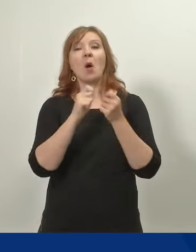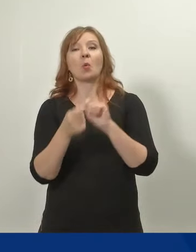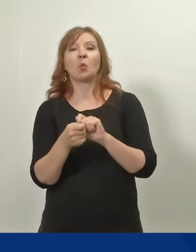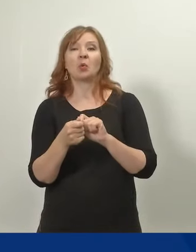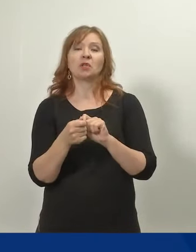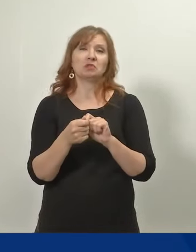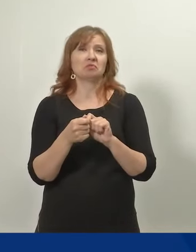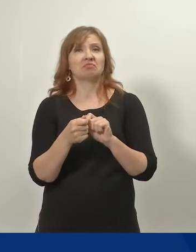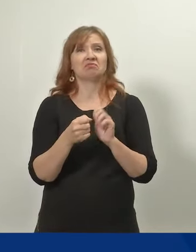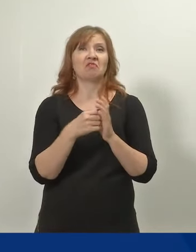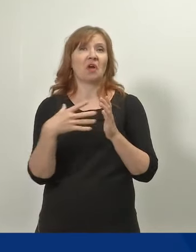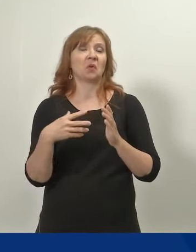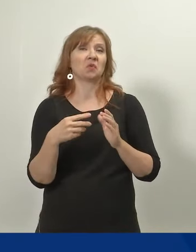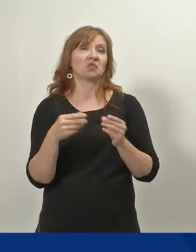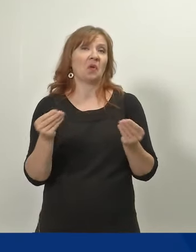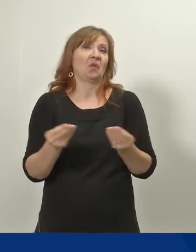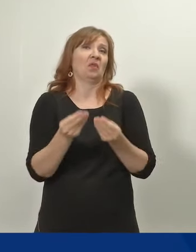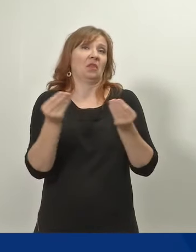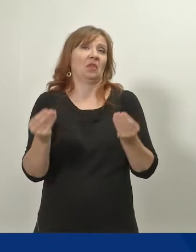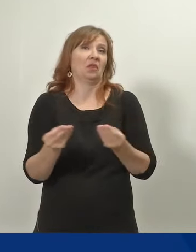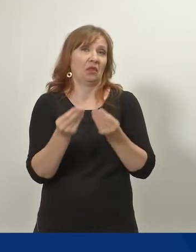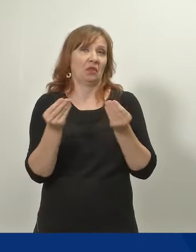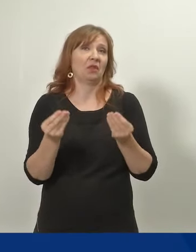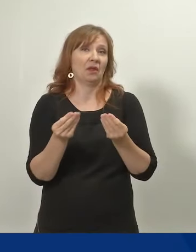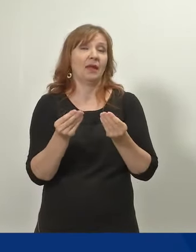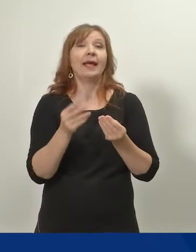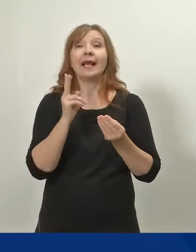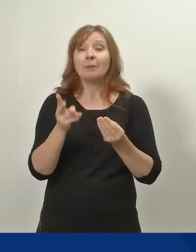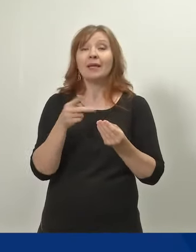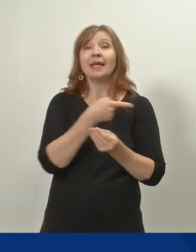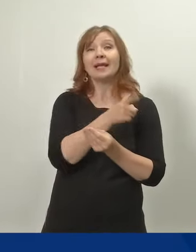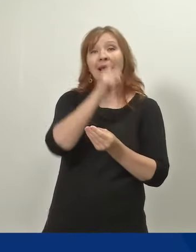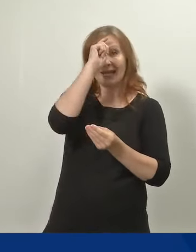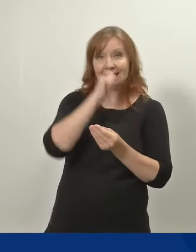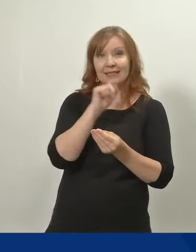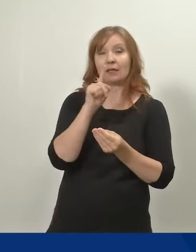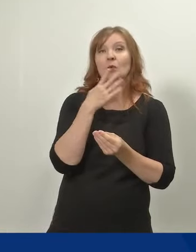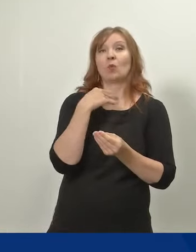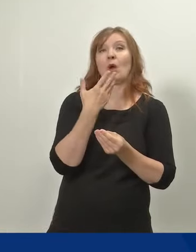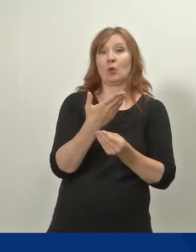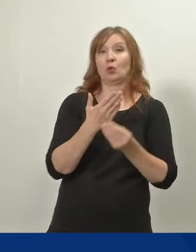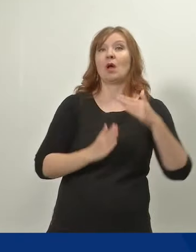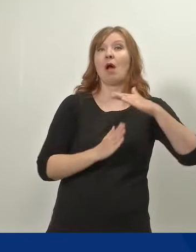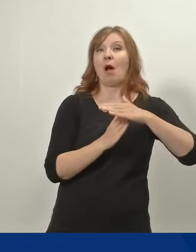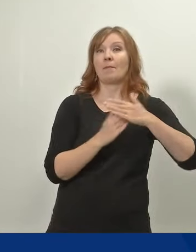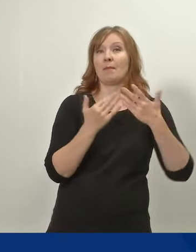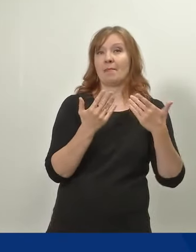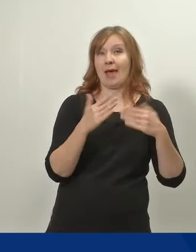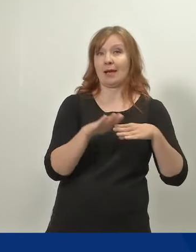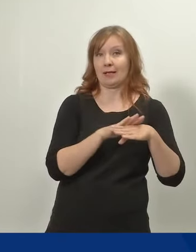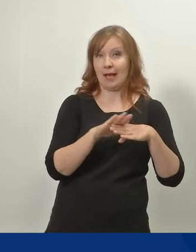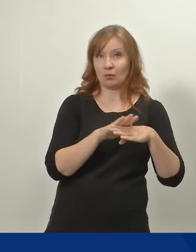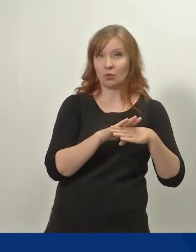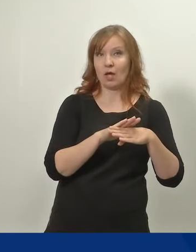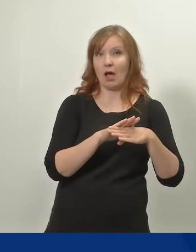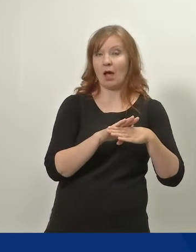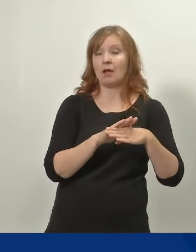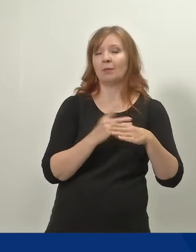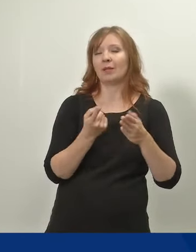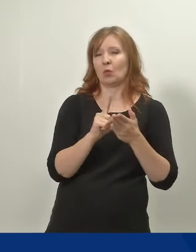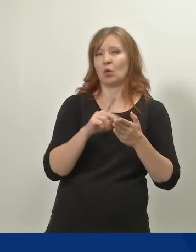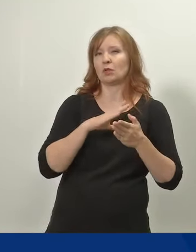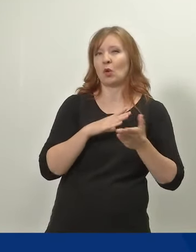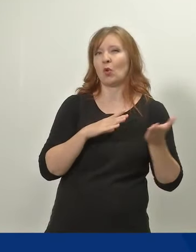lisäystä tasa-arvoon. Eli pähkinän kuoressa ne isät, jotka käyttävät nytkin tämän maksimimäärän tarjolla olevista kuukausista,